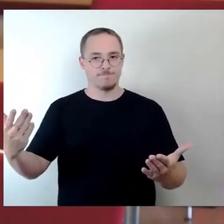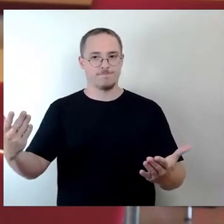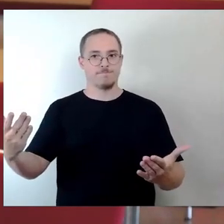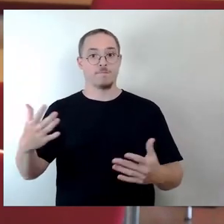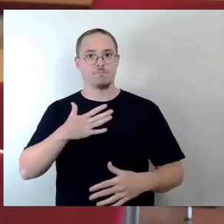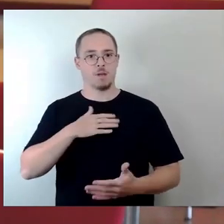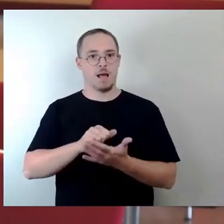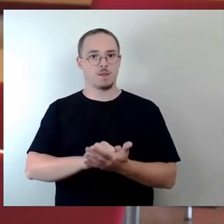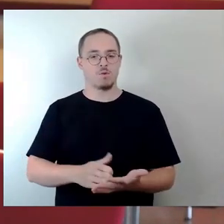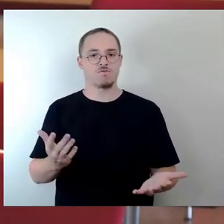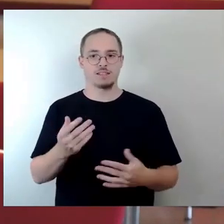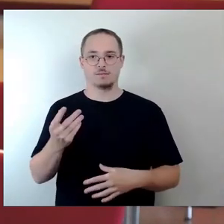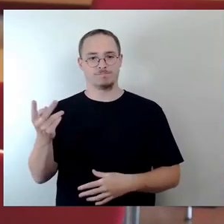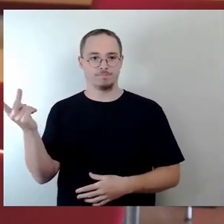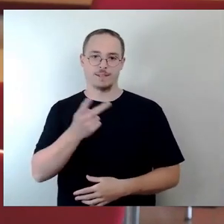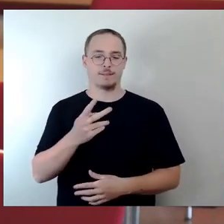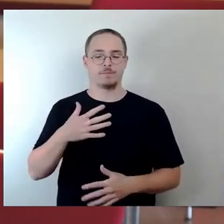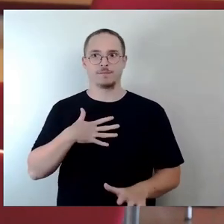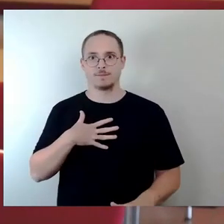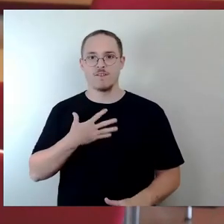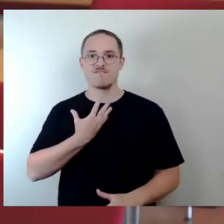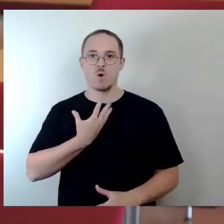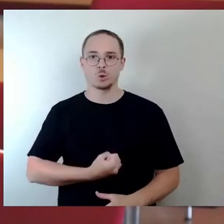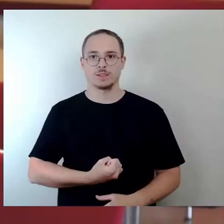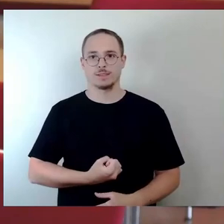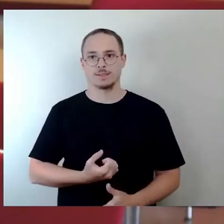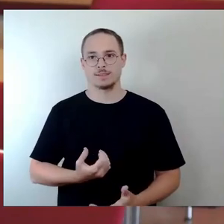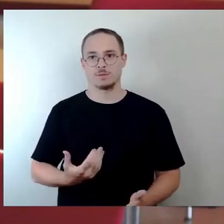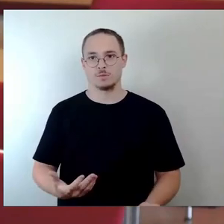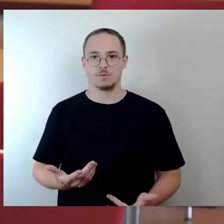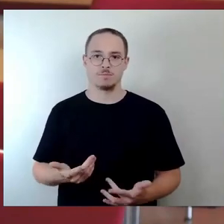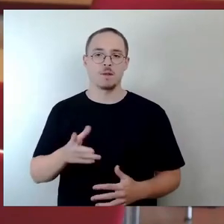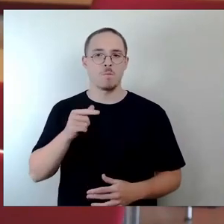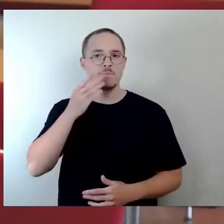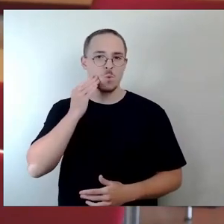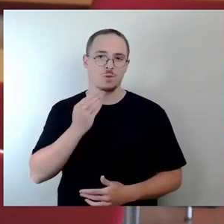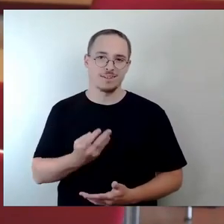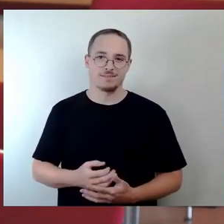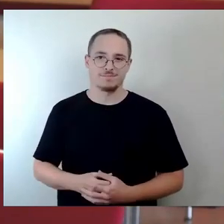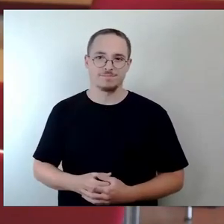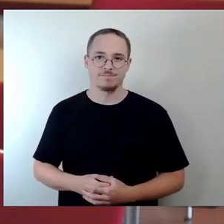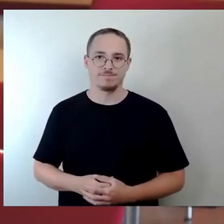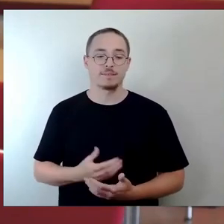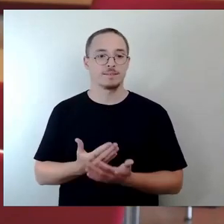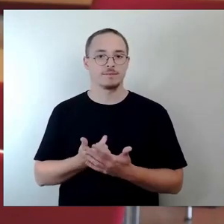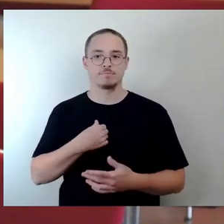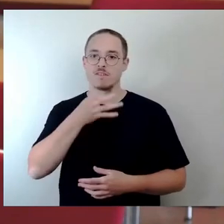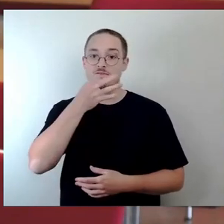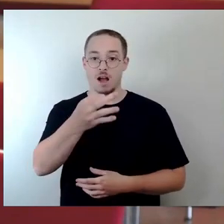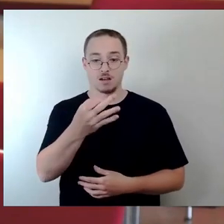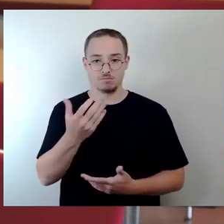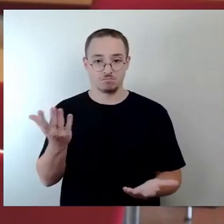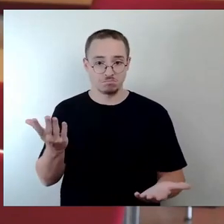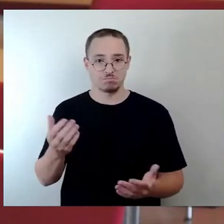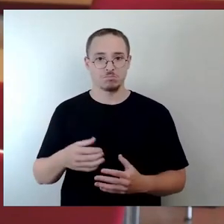frustriert und müde sind. Meine Frage an die Stadtverwaltung lautet wie folgt. Wie will die Stadtverwaltung weiter mit dem